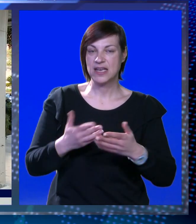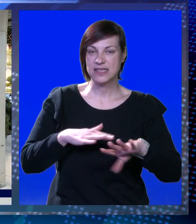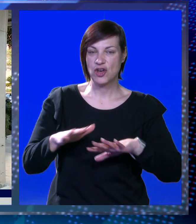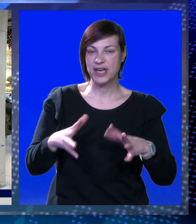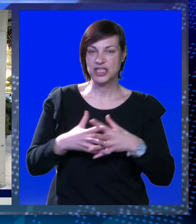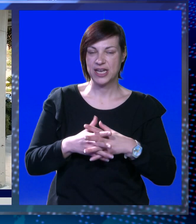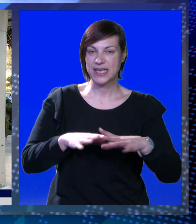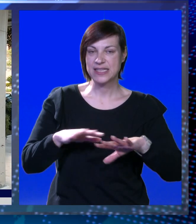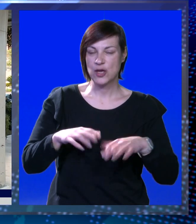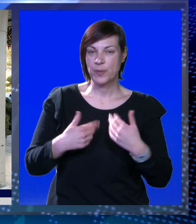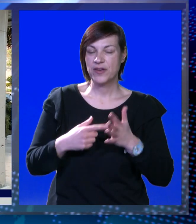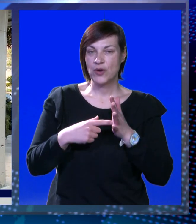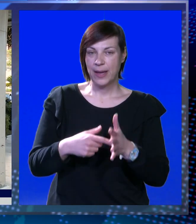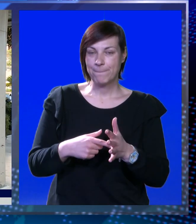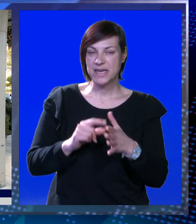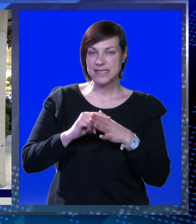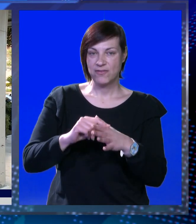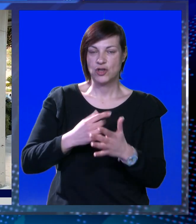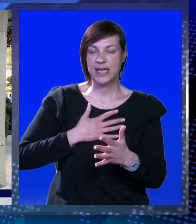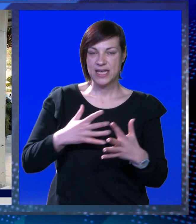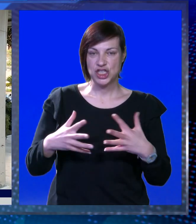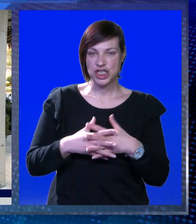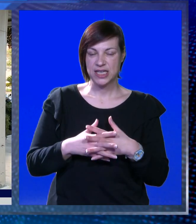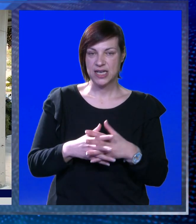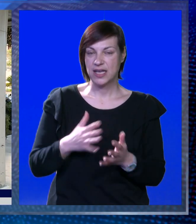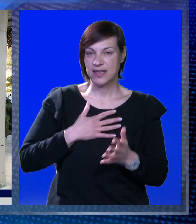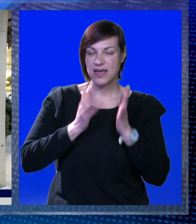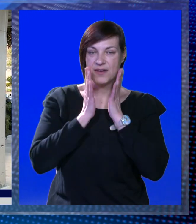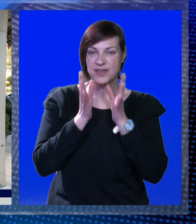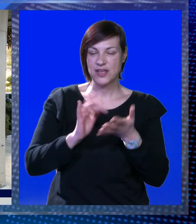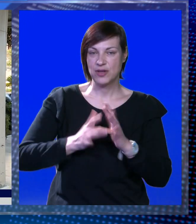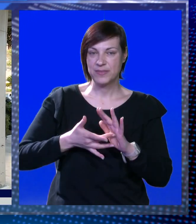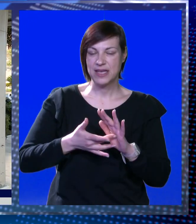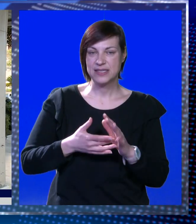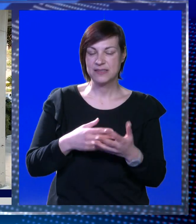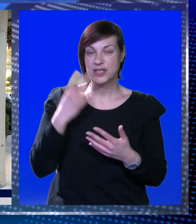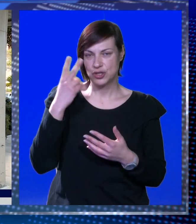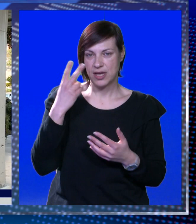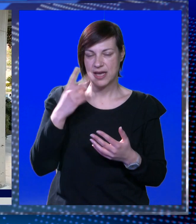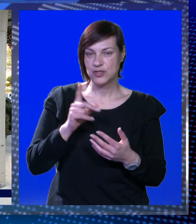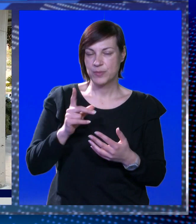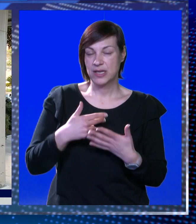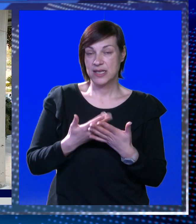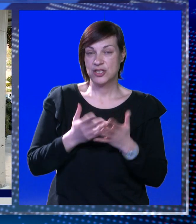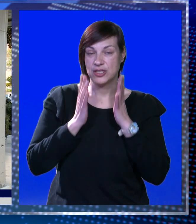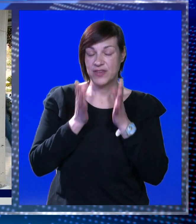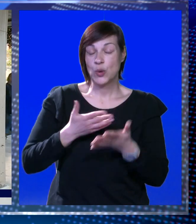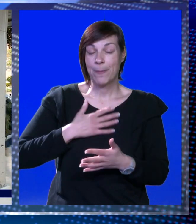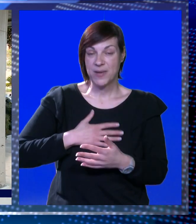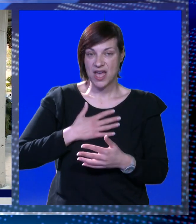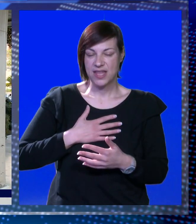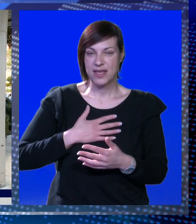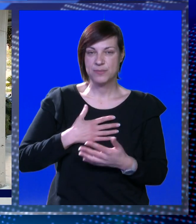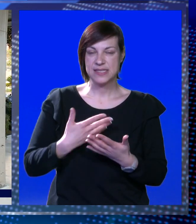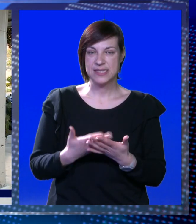kao građana i gradske uprave, kao tih koji predstavljaju, odnosno vode naš grad. I ja vjerujem da se ono što je razumno, nećeš da vjerujem, ali se stvarno